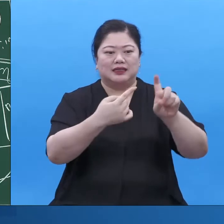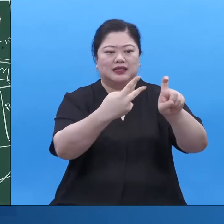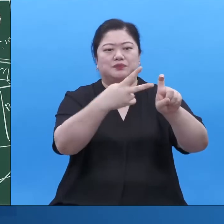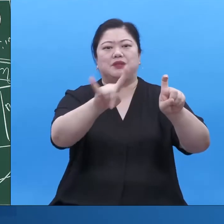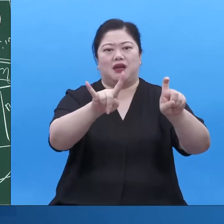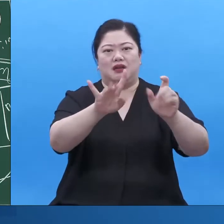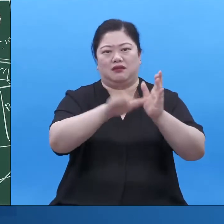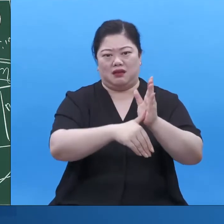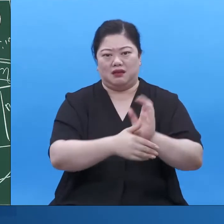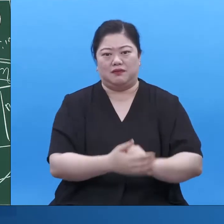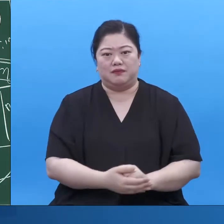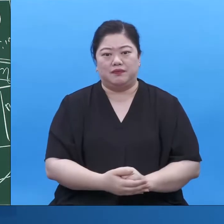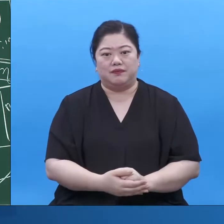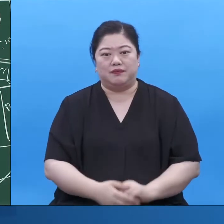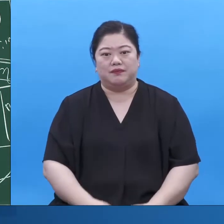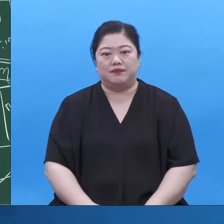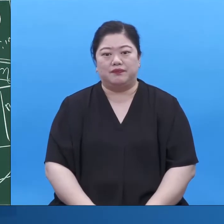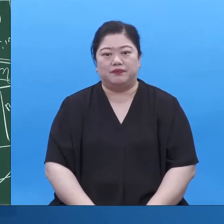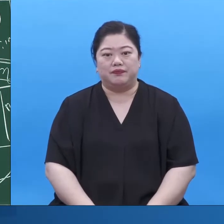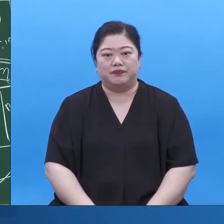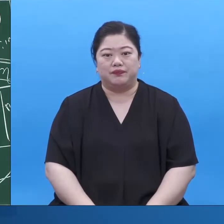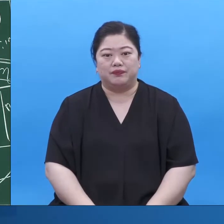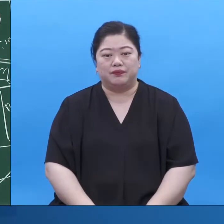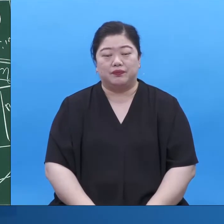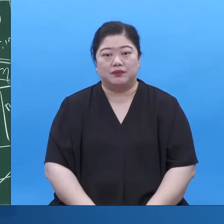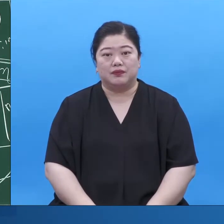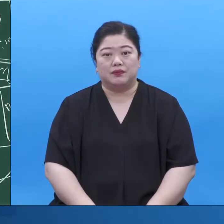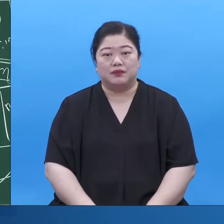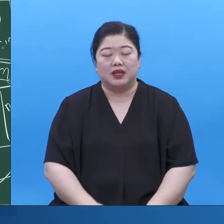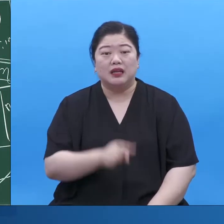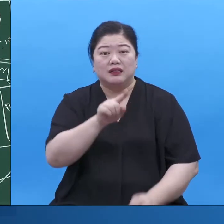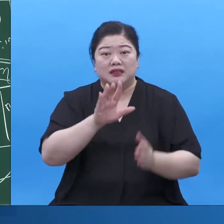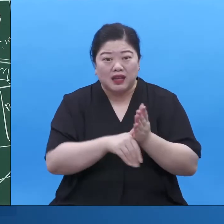200몇 개 나라로 퍼진 보이스카우트입니다